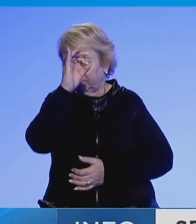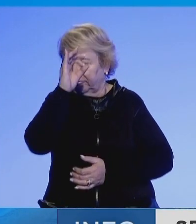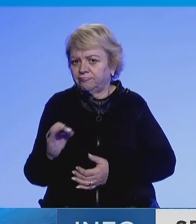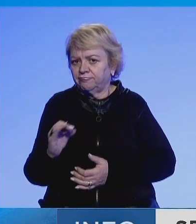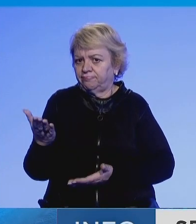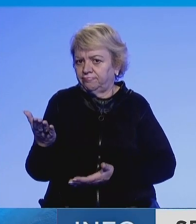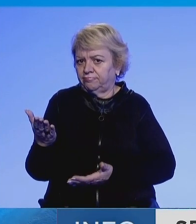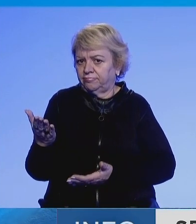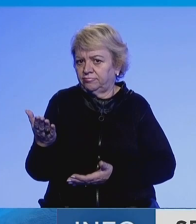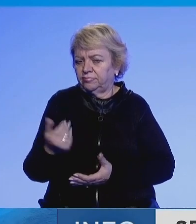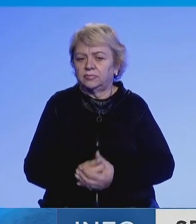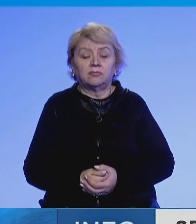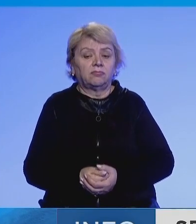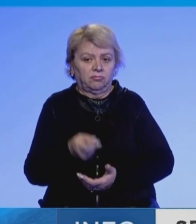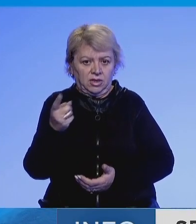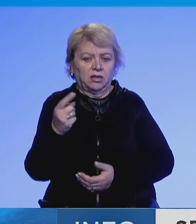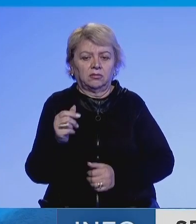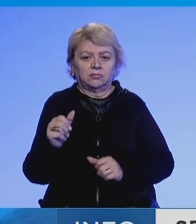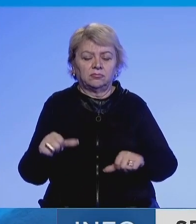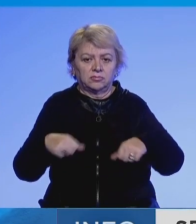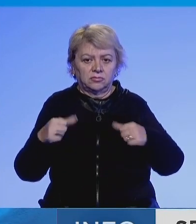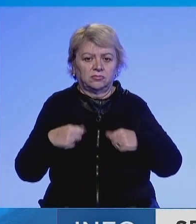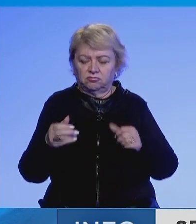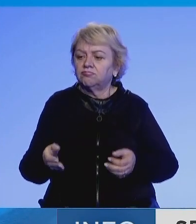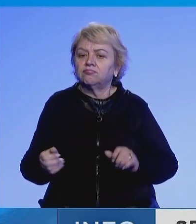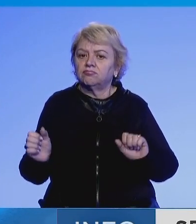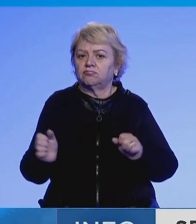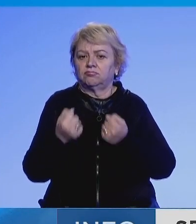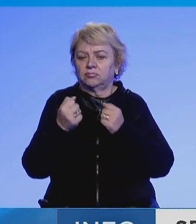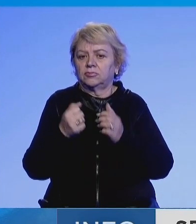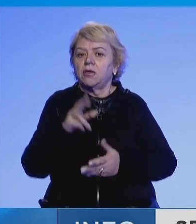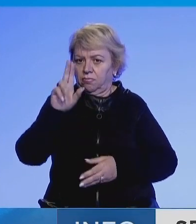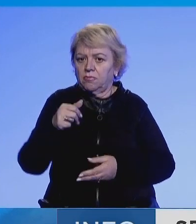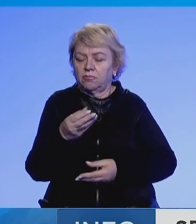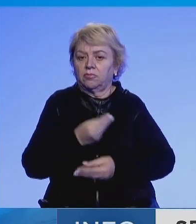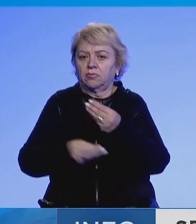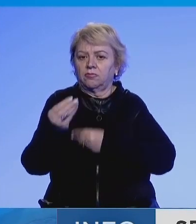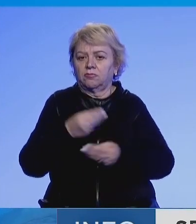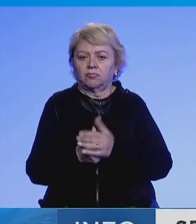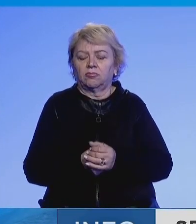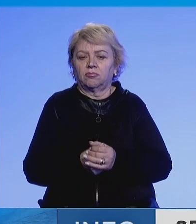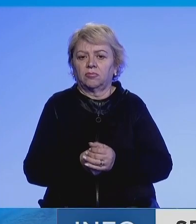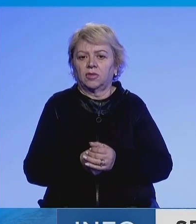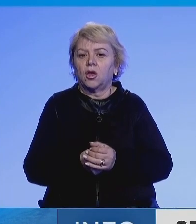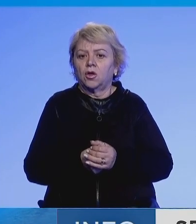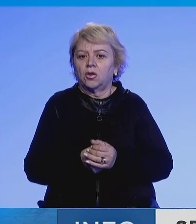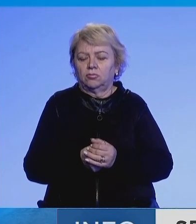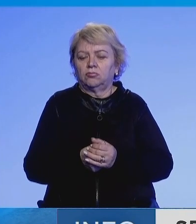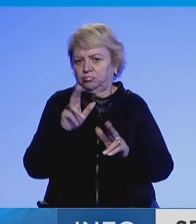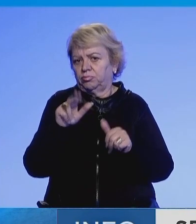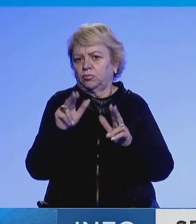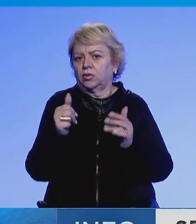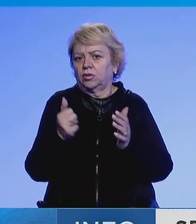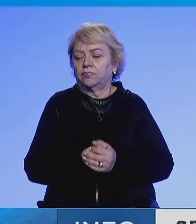kanë. Ata mbjetojnë kostën, janë mëtë mdhajnë, kanë ekonomizit të shkallës, kanë mundësi të bëjnë gjithë të tjilë.